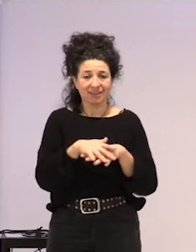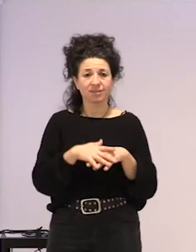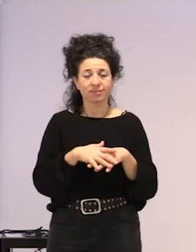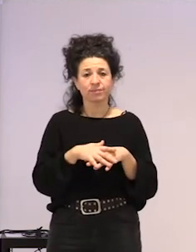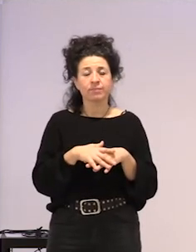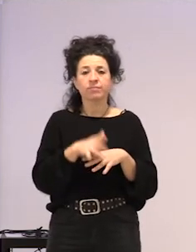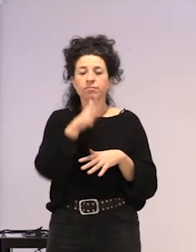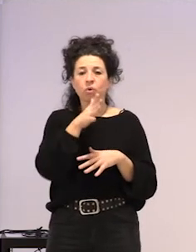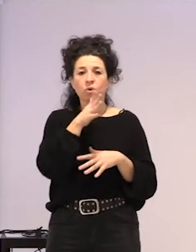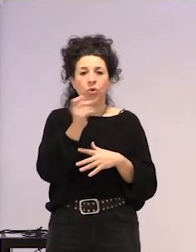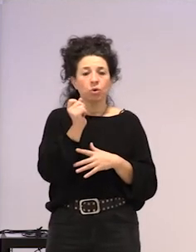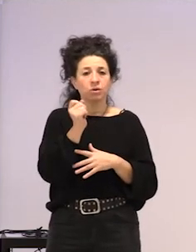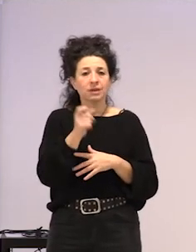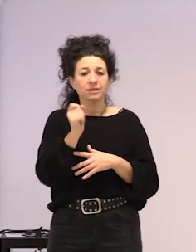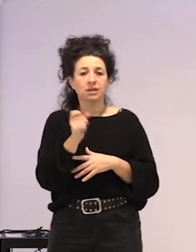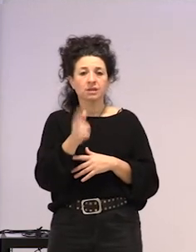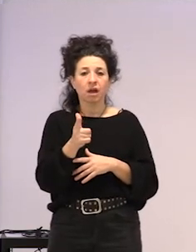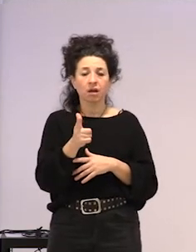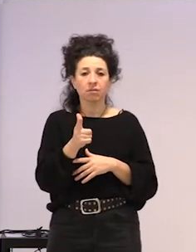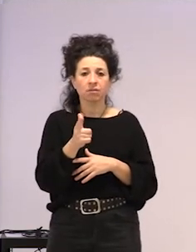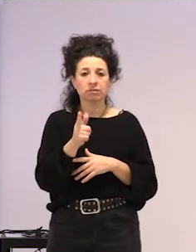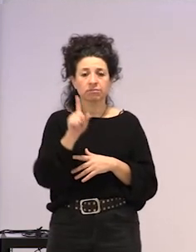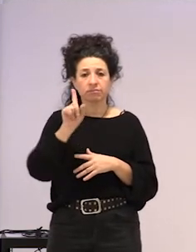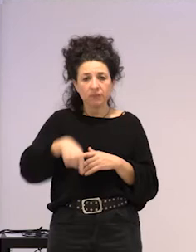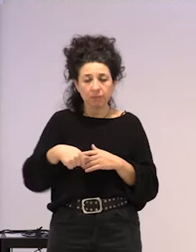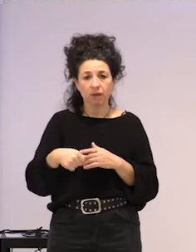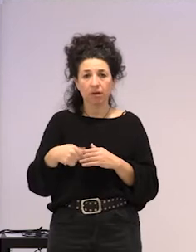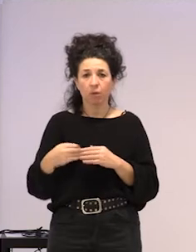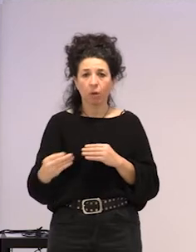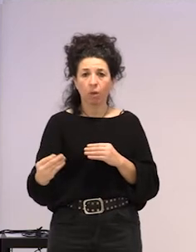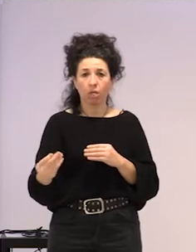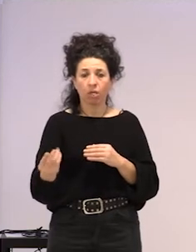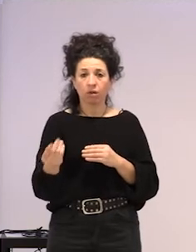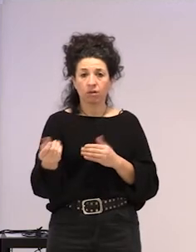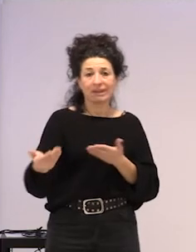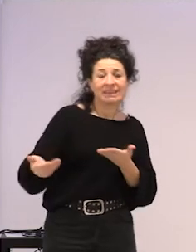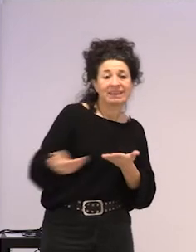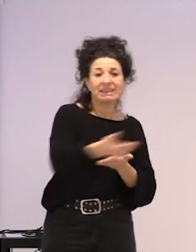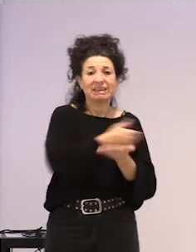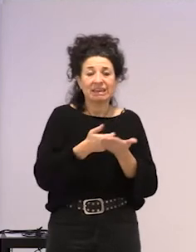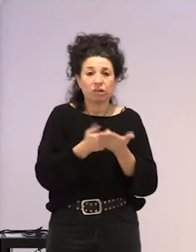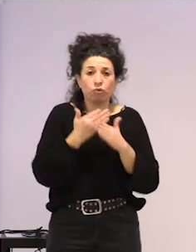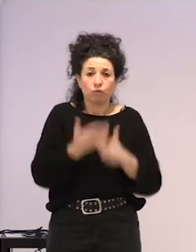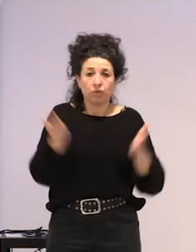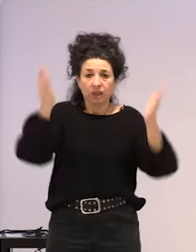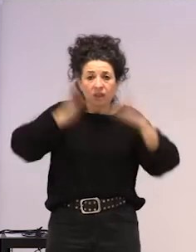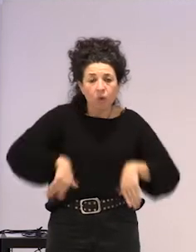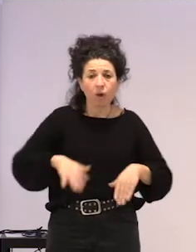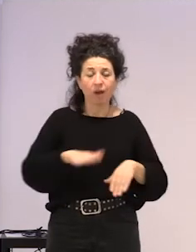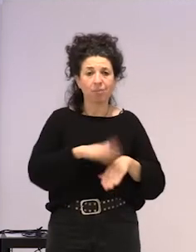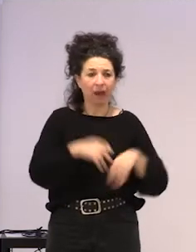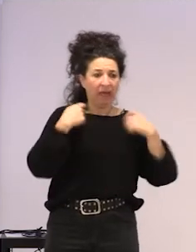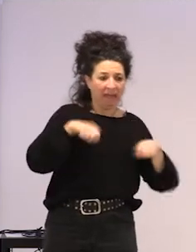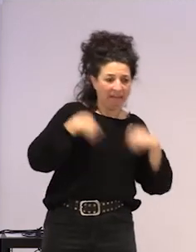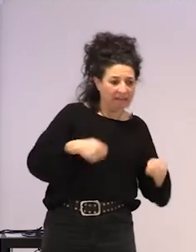Gainera, askotan, ba, diru sarrera naikorik ez daukate hainbat gaztuei aurre egiteko, oztopo